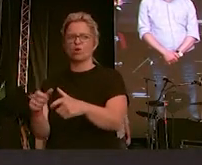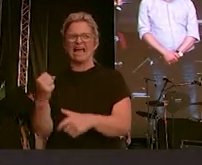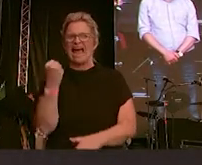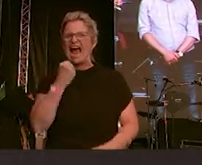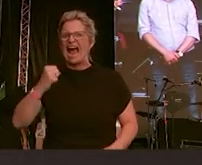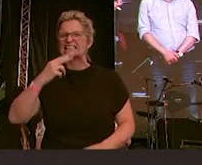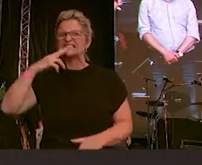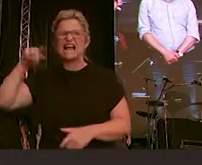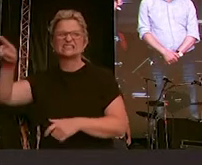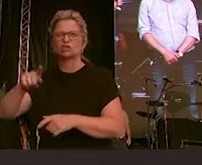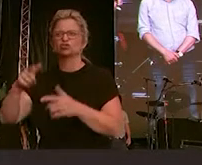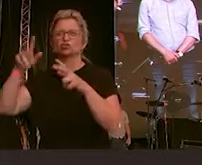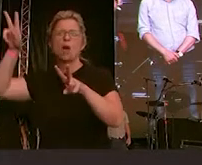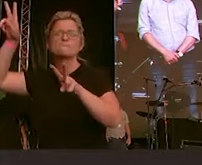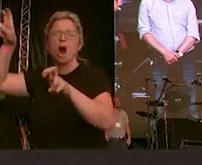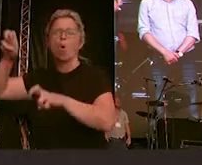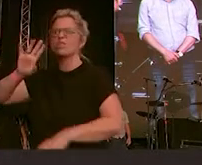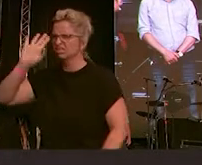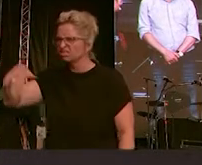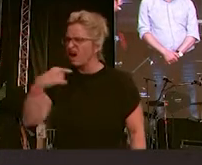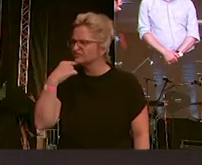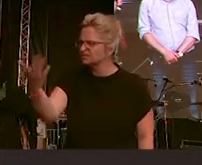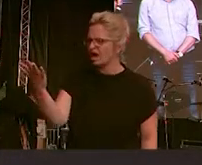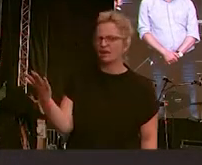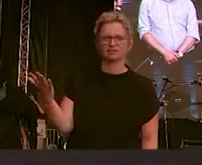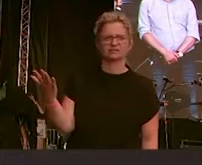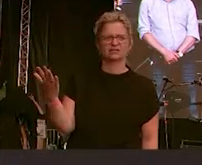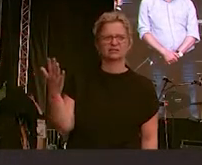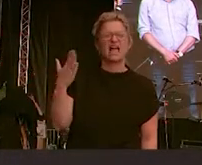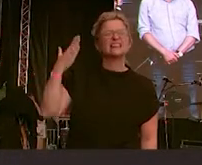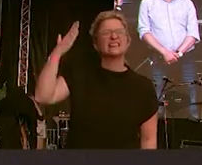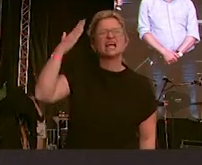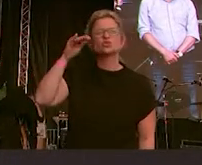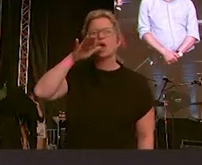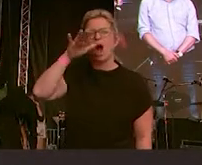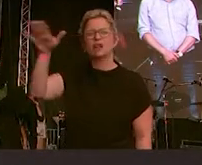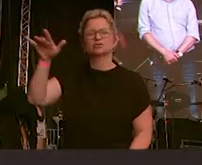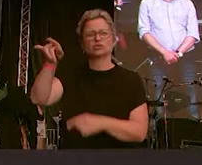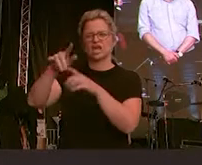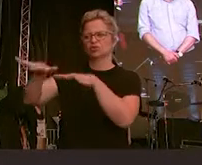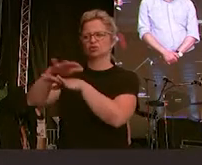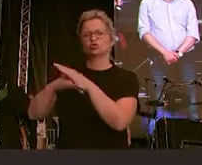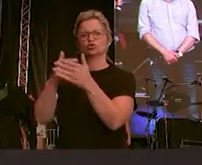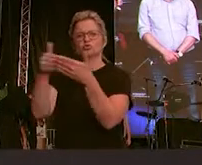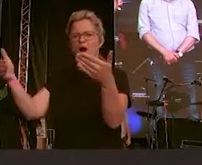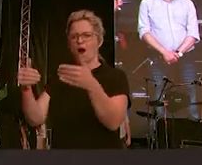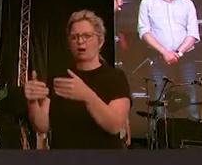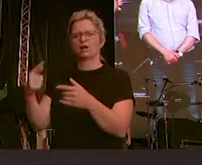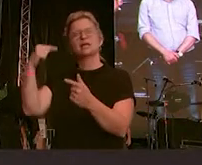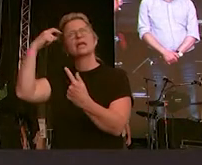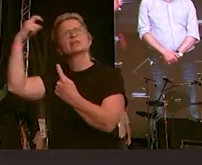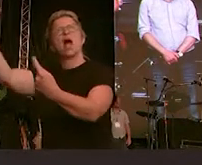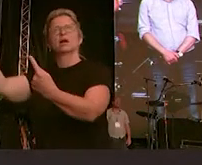Parolen und dem ungenierten Griff auf nationalsozialistische Sprache, Gedankengut und Symbolik,